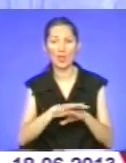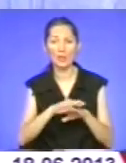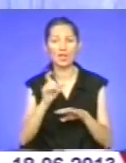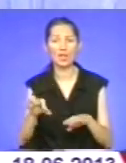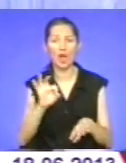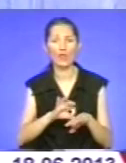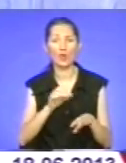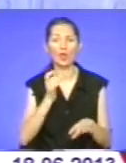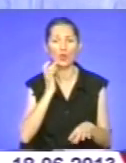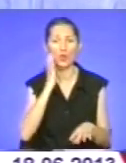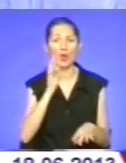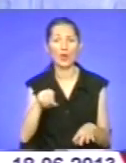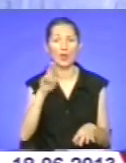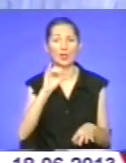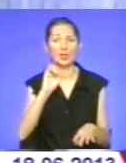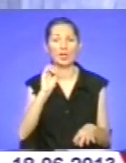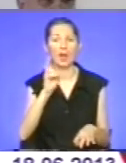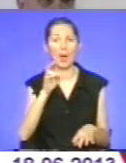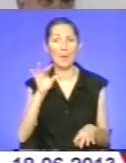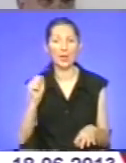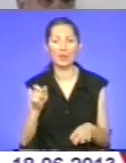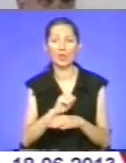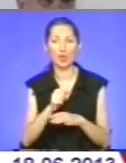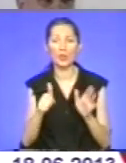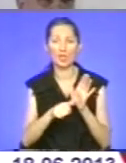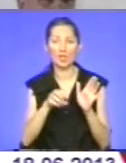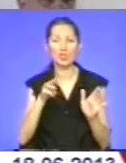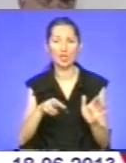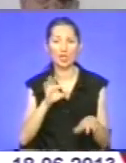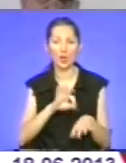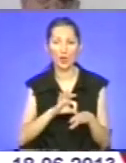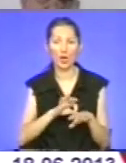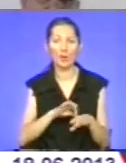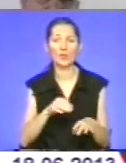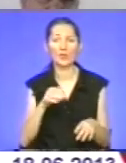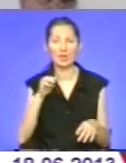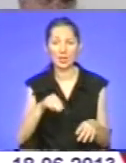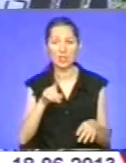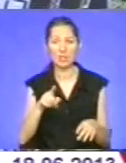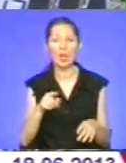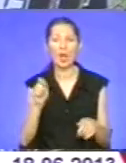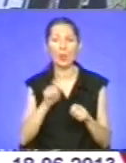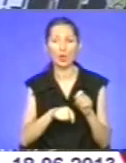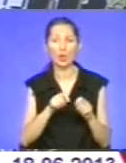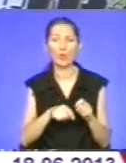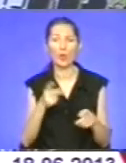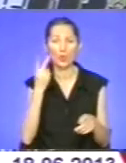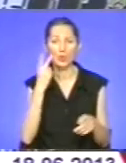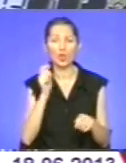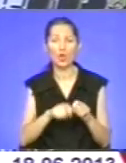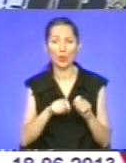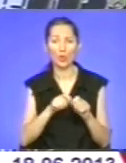цукровий діабет. У Тернополі людей з цією недугою 6 тисяч. Тисяча з них потребує регулярної перевірки рівня цукру в крові.